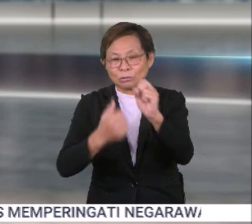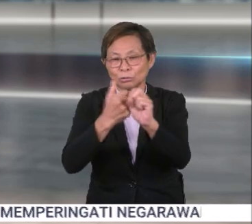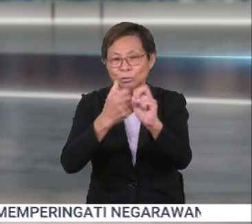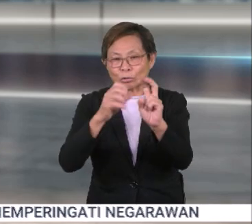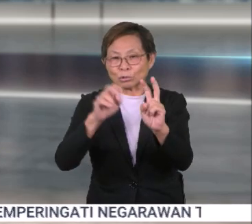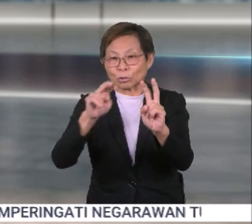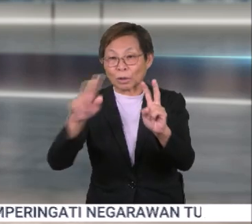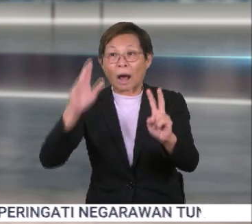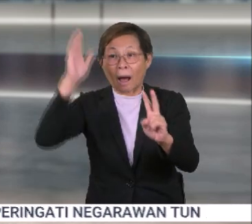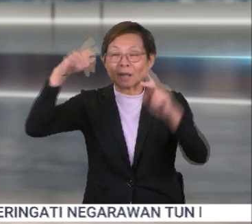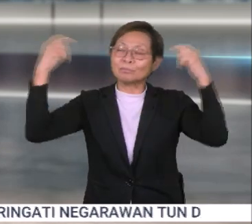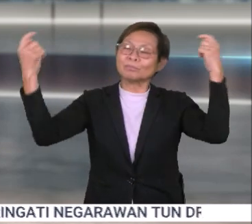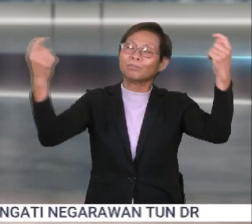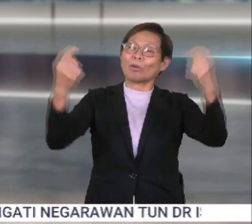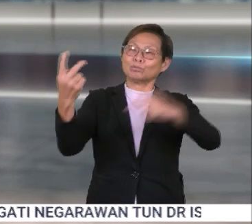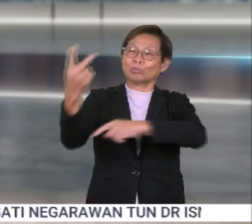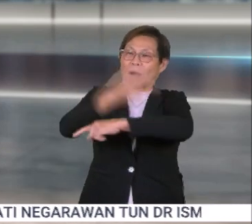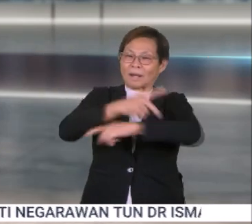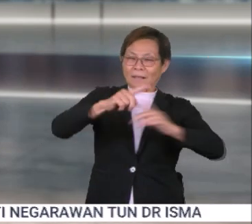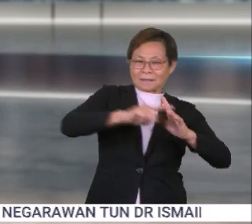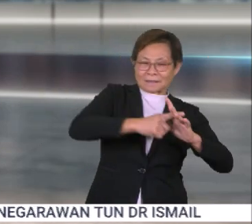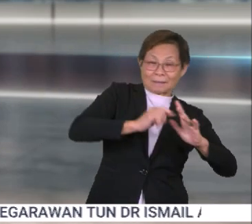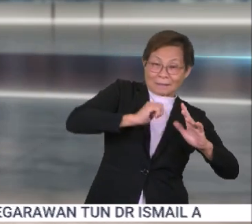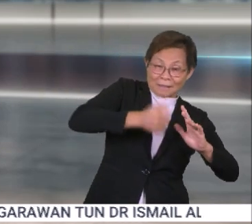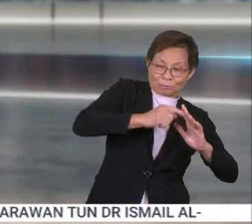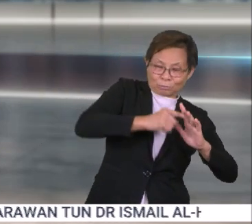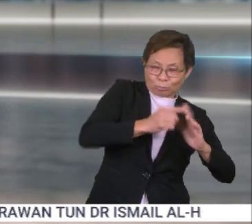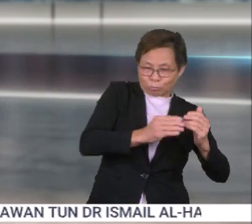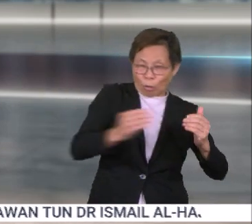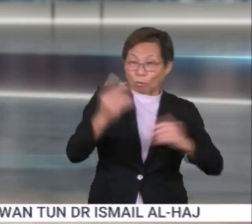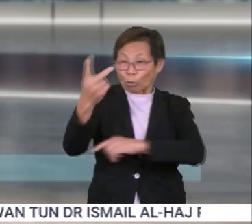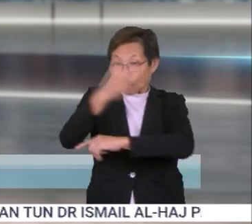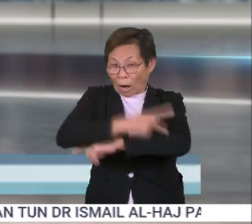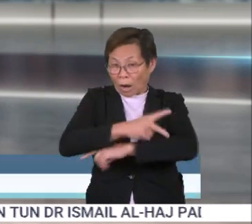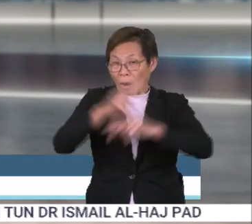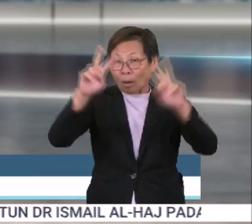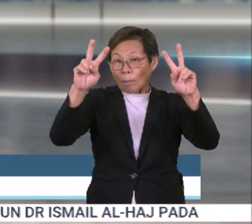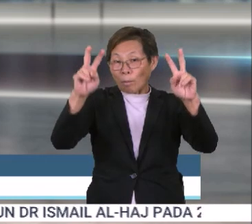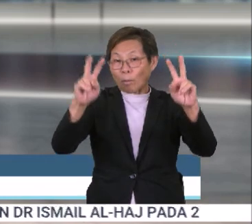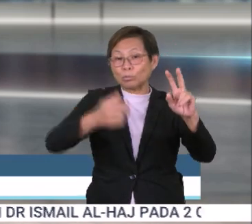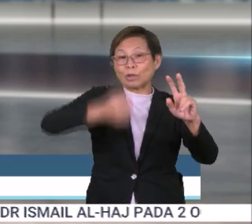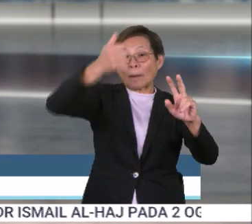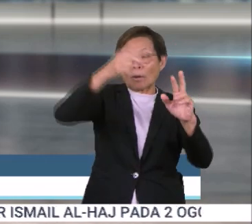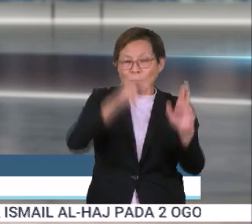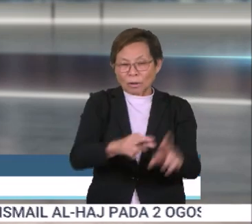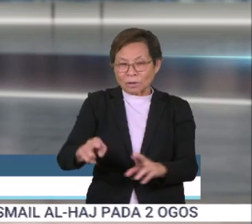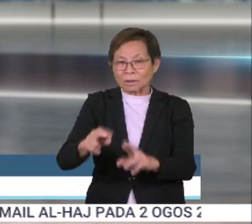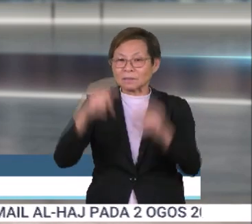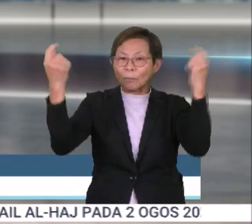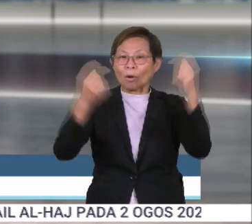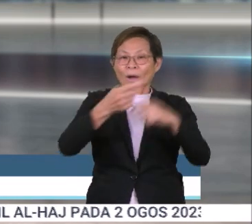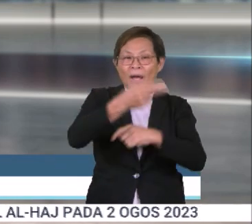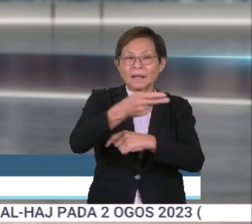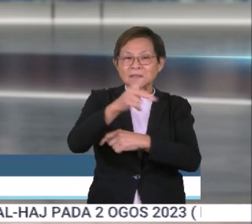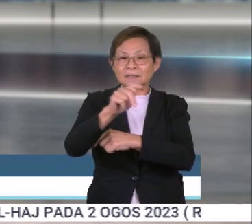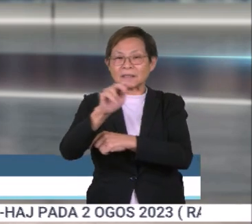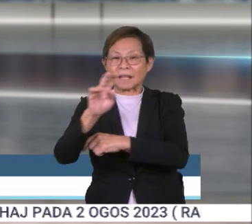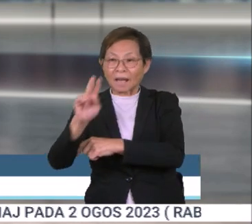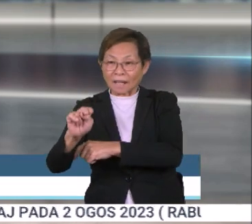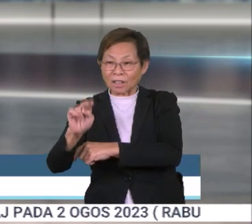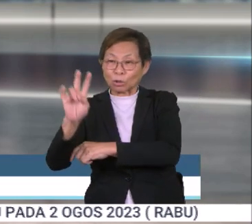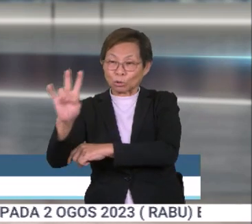akan disambut selama dua hari bermula esok. Dua bentuk pengisian utama dirancang sempena sambutan HTN ke-7